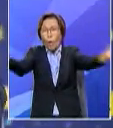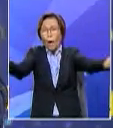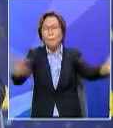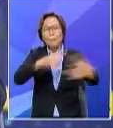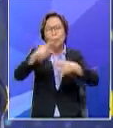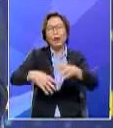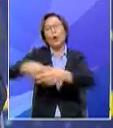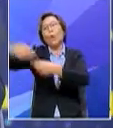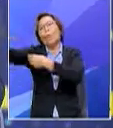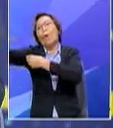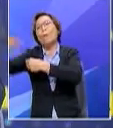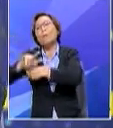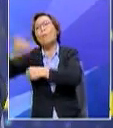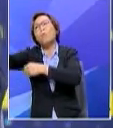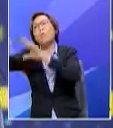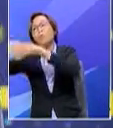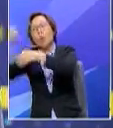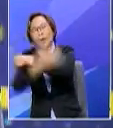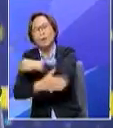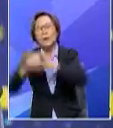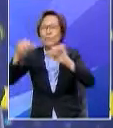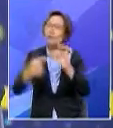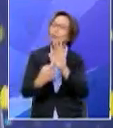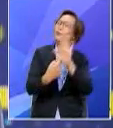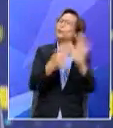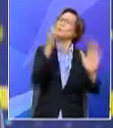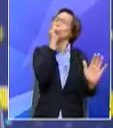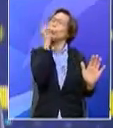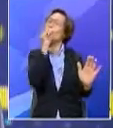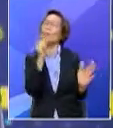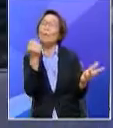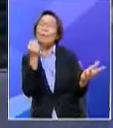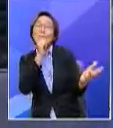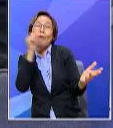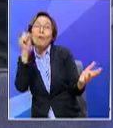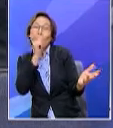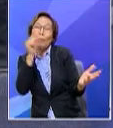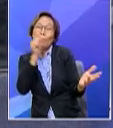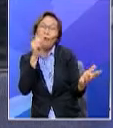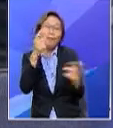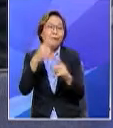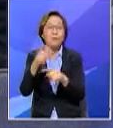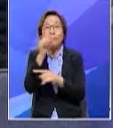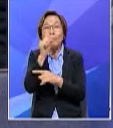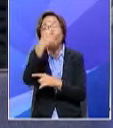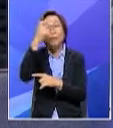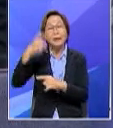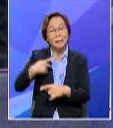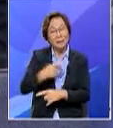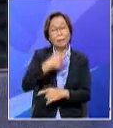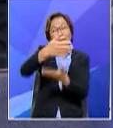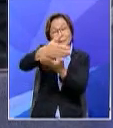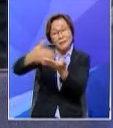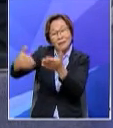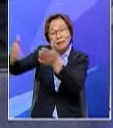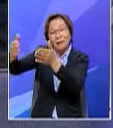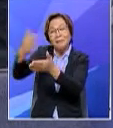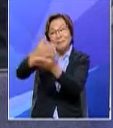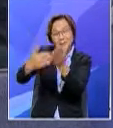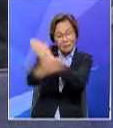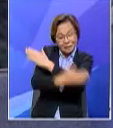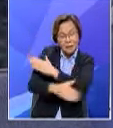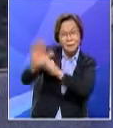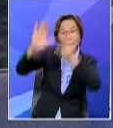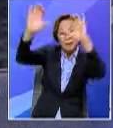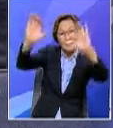negara kita boleh membuat persembahan sama ada dengan muzik perkasi ataupun secara acapella sebab kita faham setengah-setengah negara yang mereka